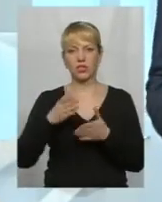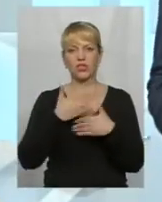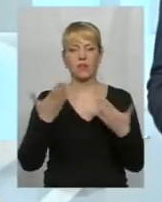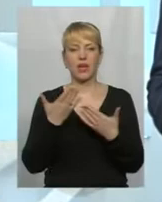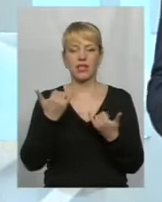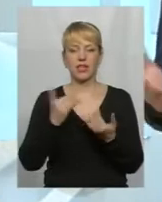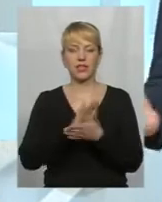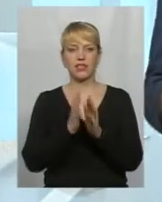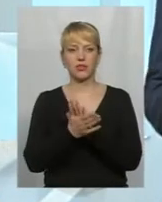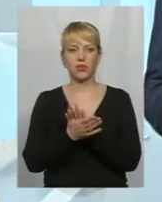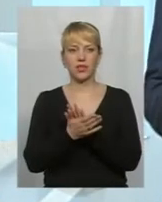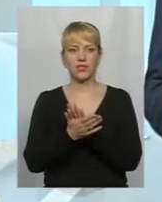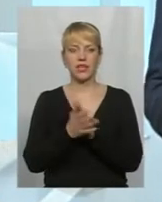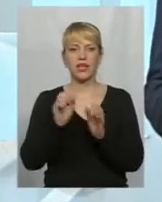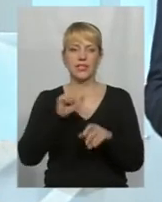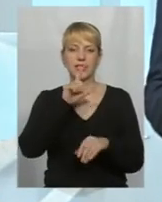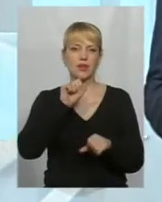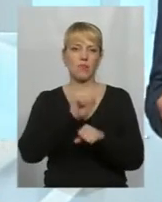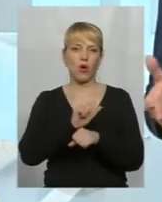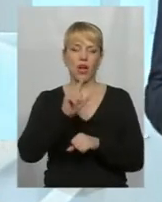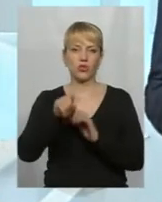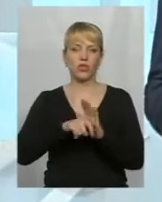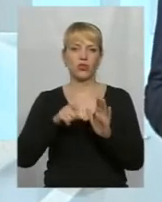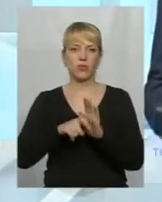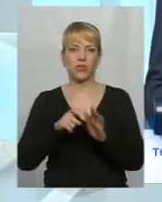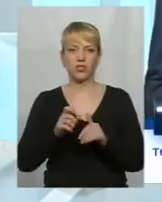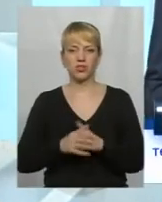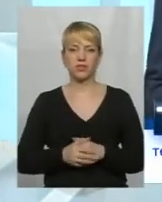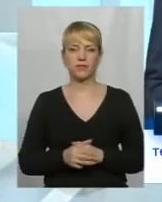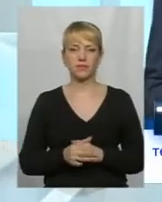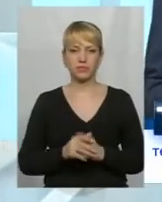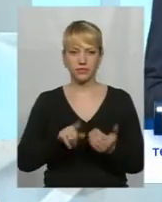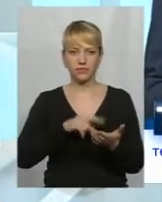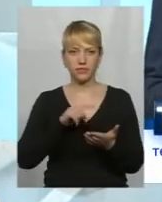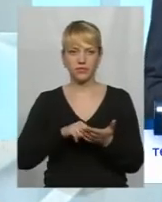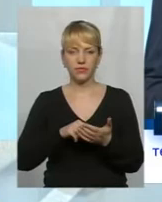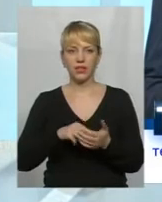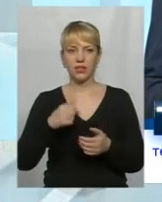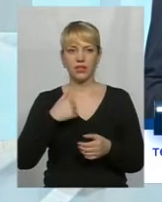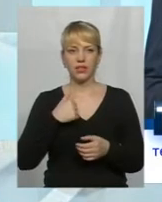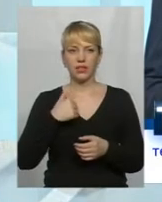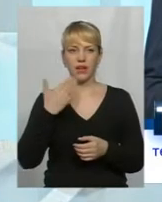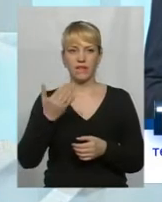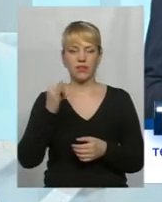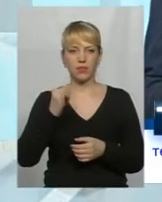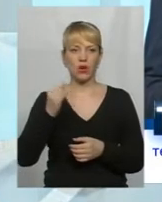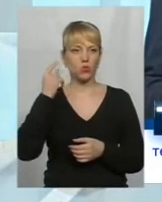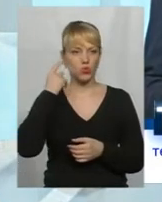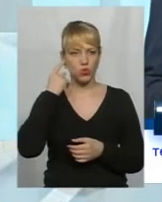зараз ситуація з блокадою якраз на Донеччині. Ви там перебуваєте ж. Я вас дуже плавно чую.